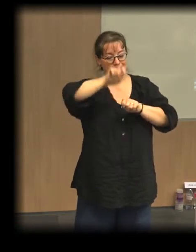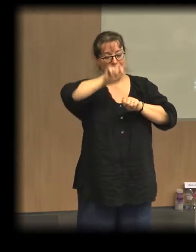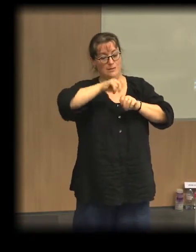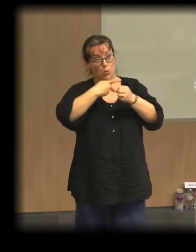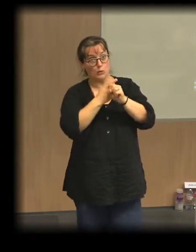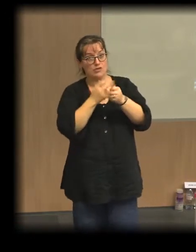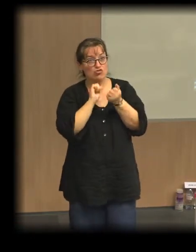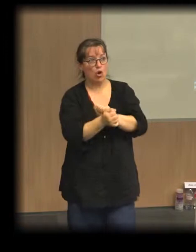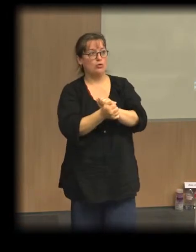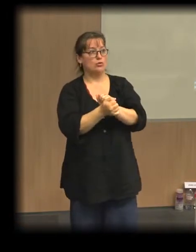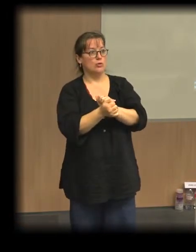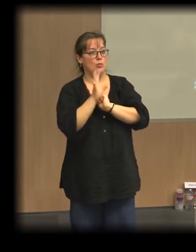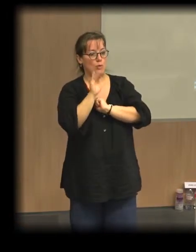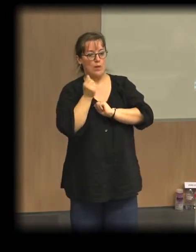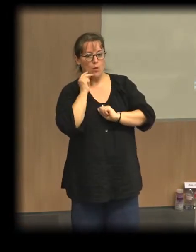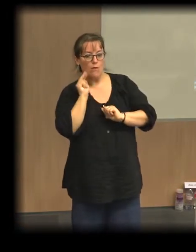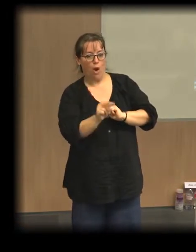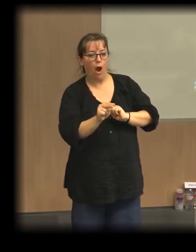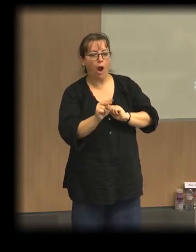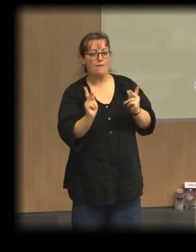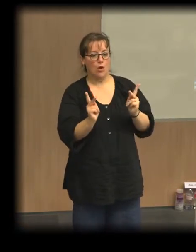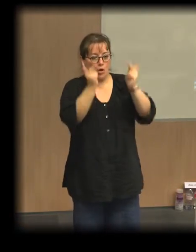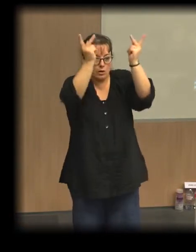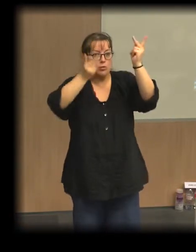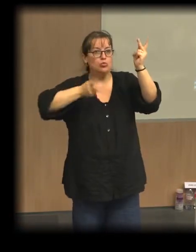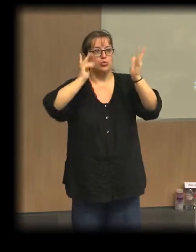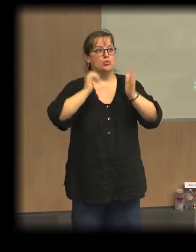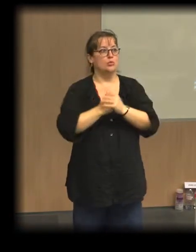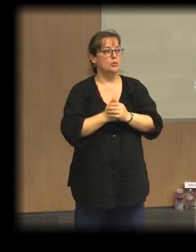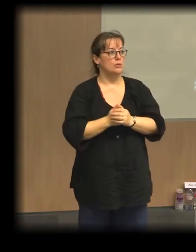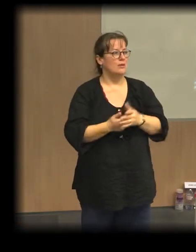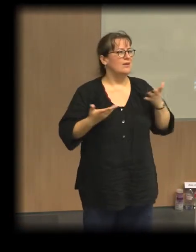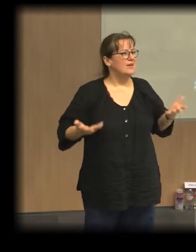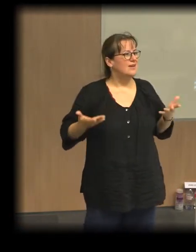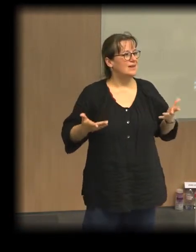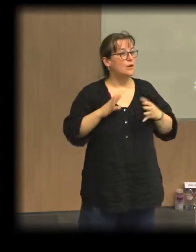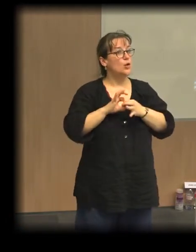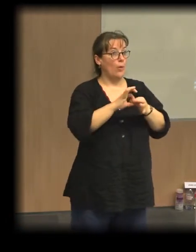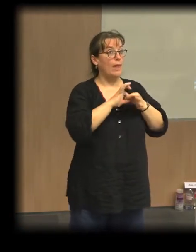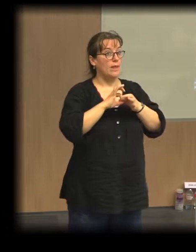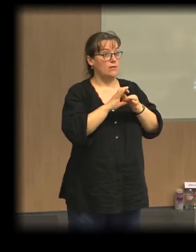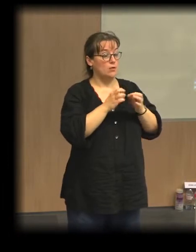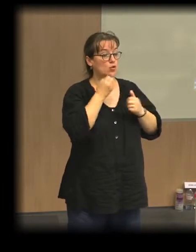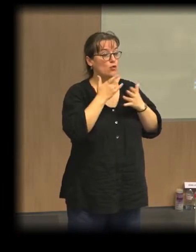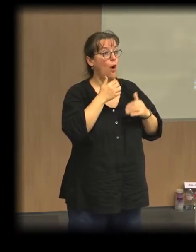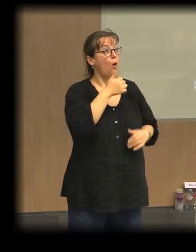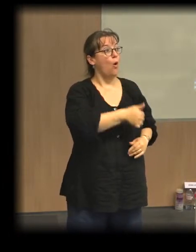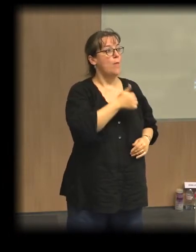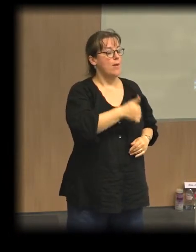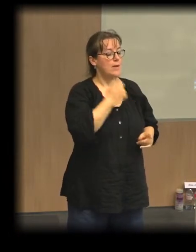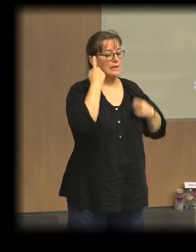de nos concitoyens. Il y a un certain nombre de coopératives aujourd'hui qui, de plus en plus, jouent l